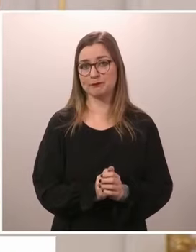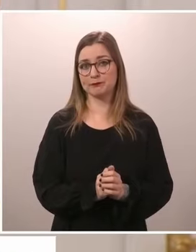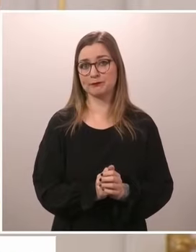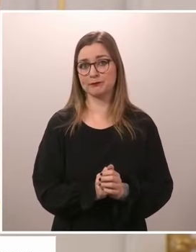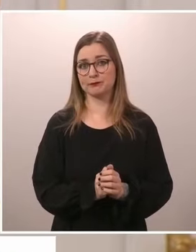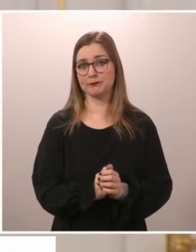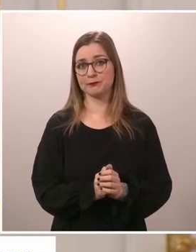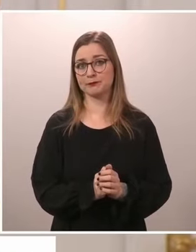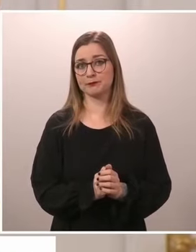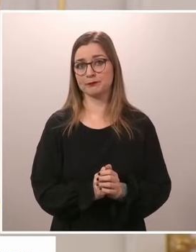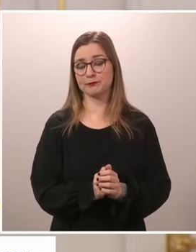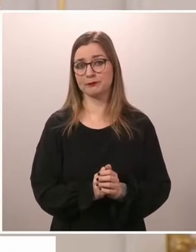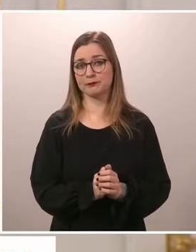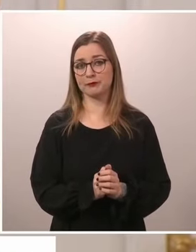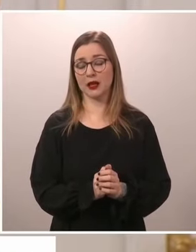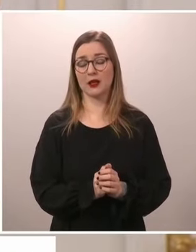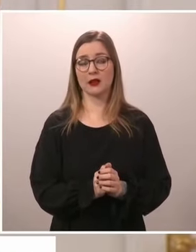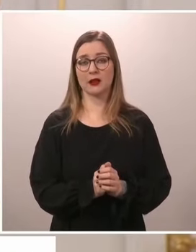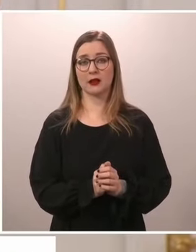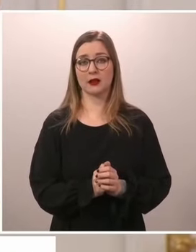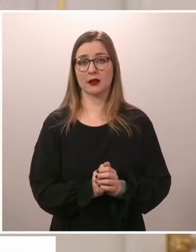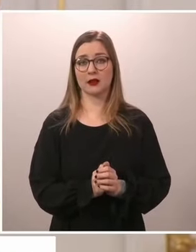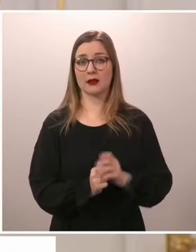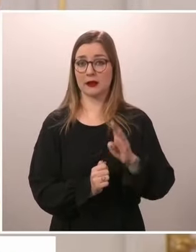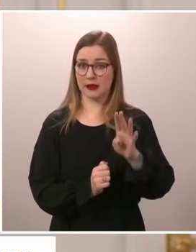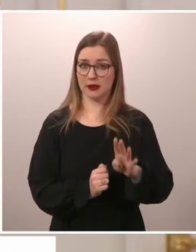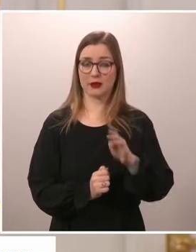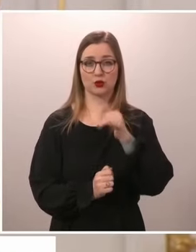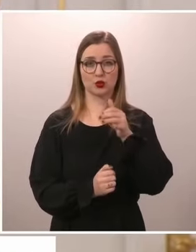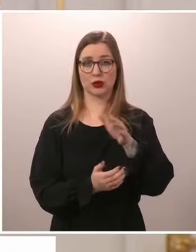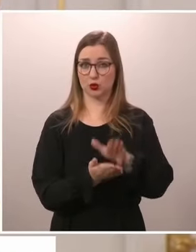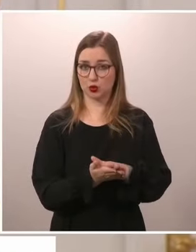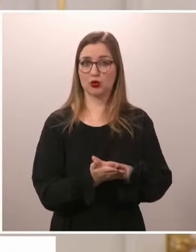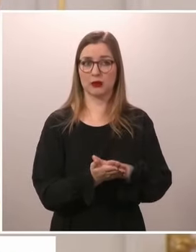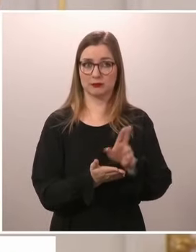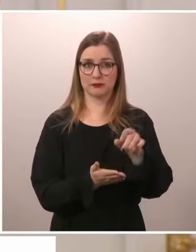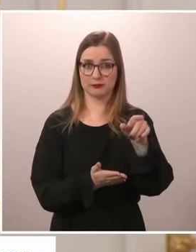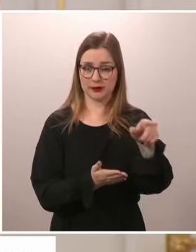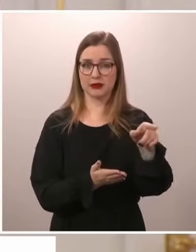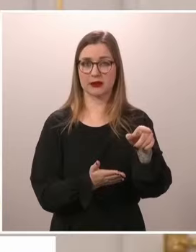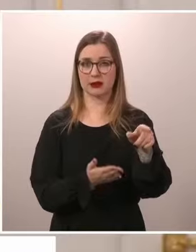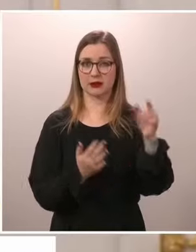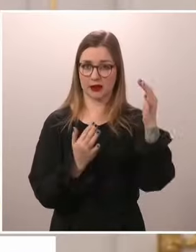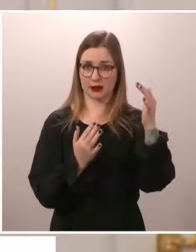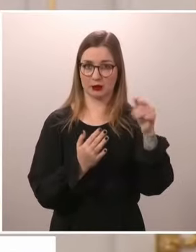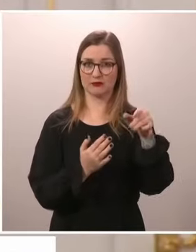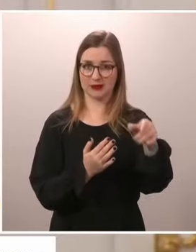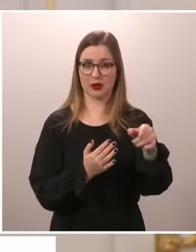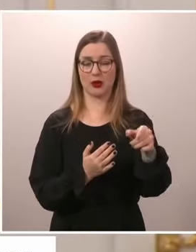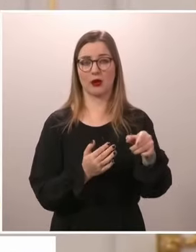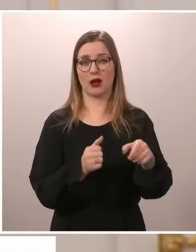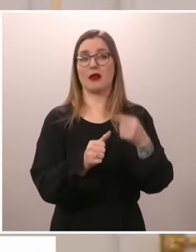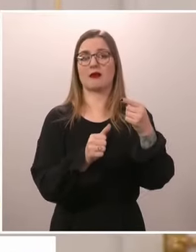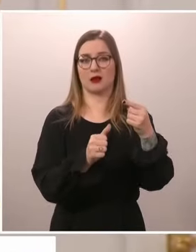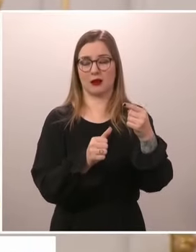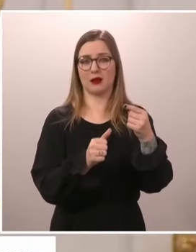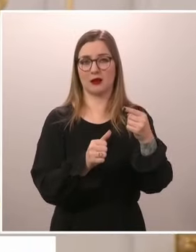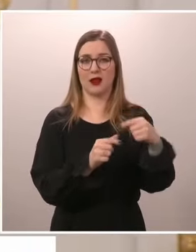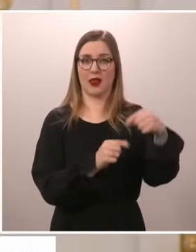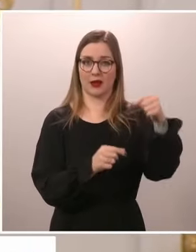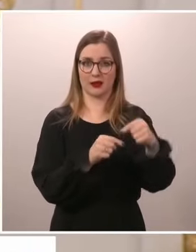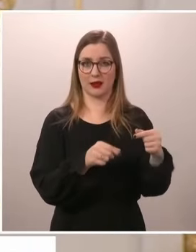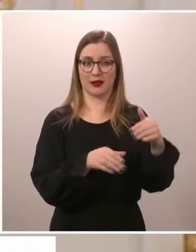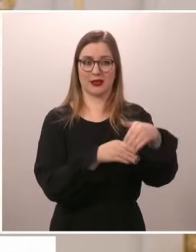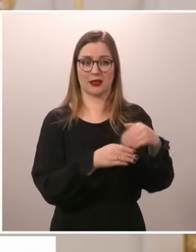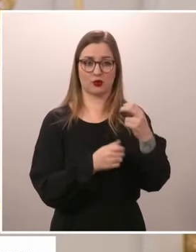.2023. Och vi kommer att fortsätta med det här. jag är på väg faktiskt till NATO-övningen